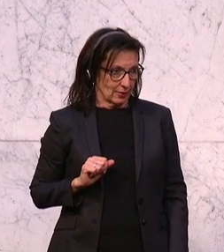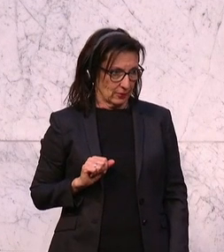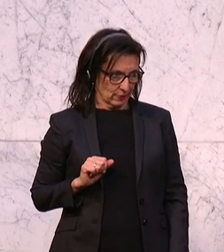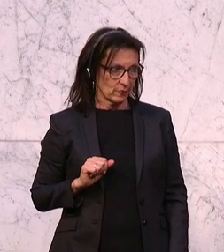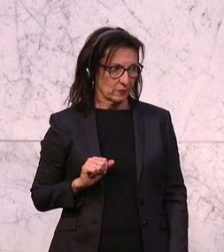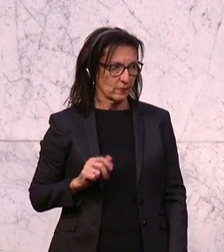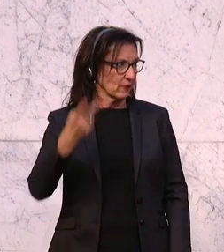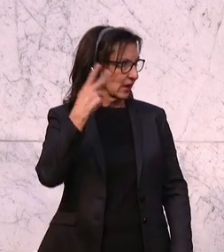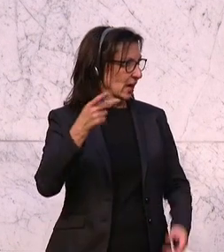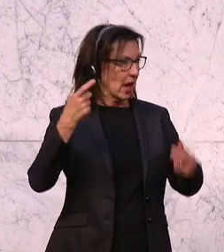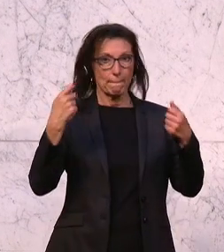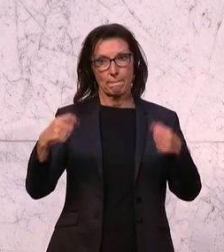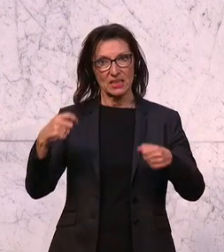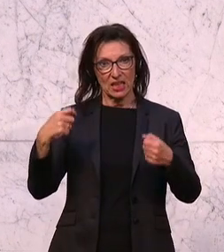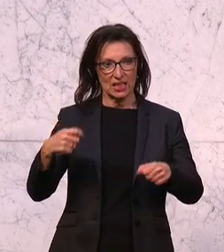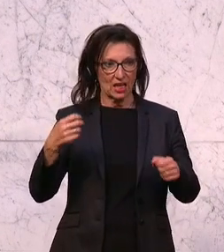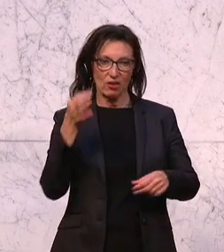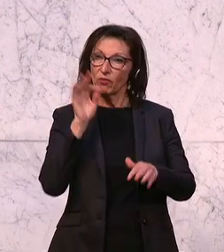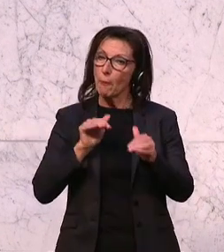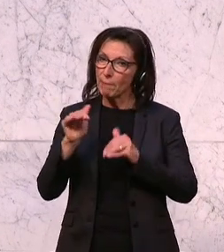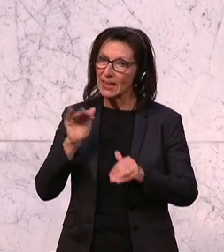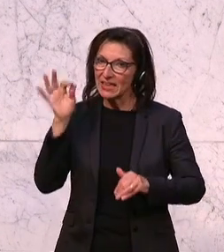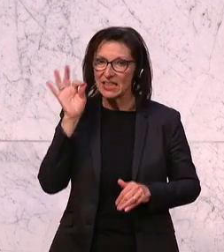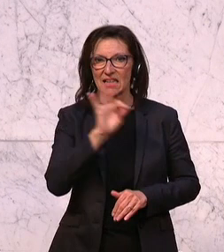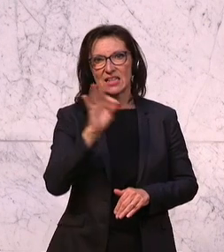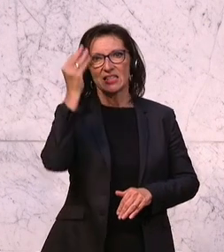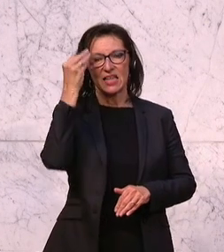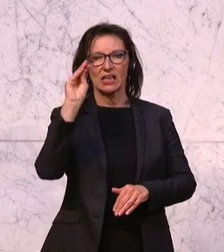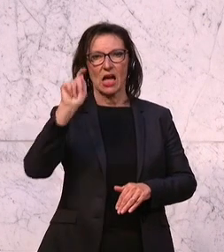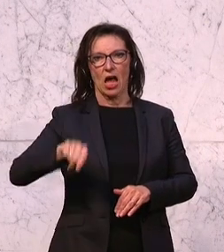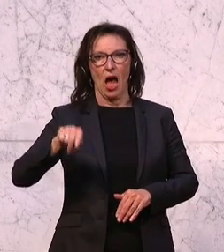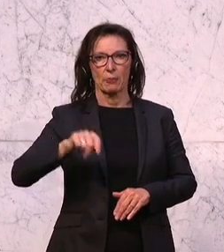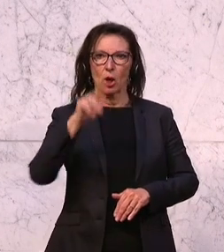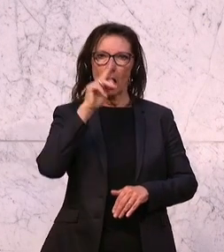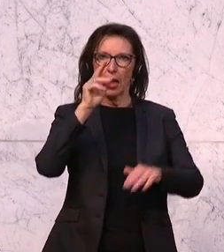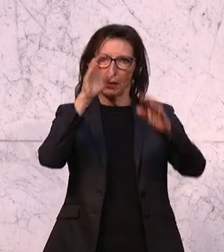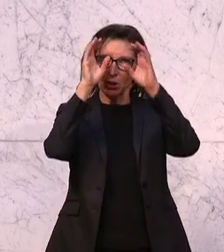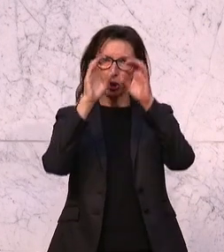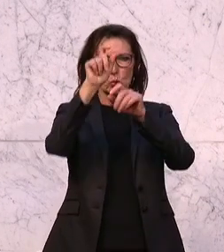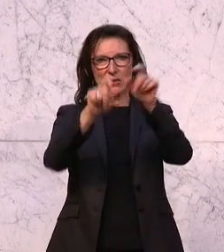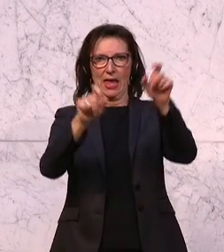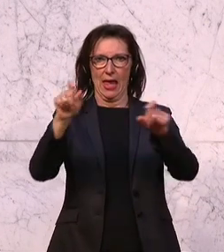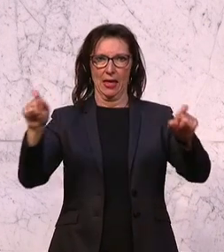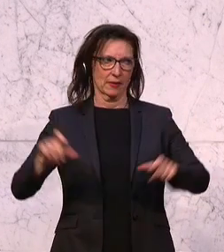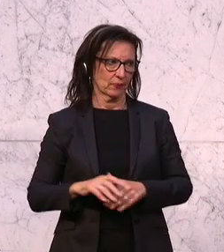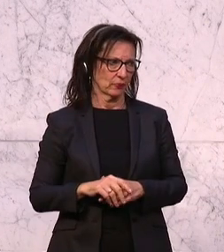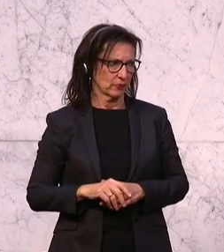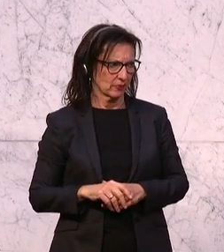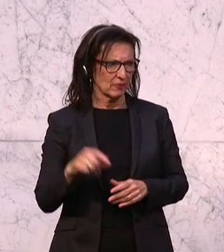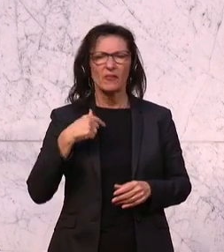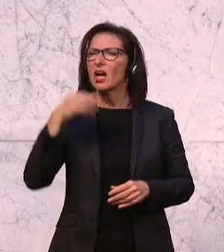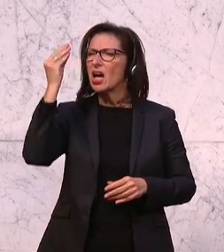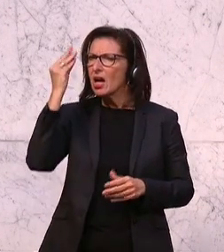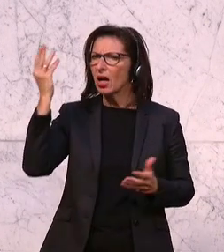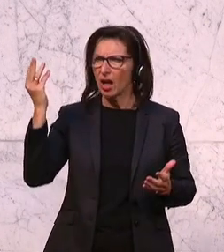Herr Präsident, Frau Ministerin, sehr geehrte Abgeordnete, liebe Zuseher und Zuseherinnen, ich glaube, es ist schon